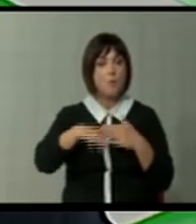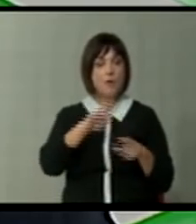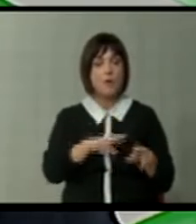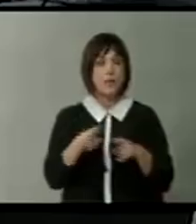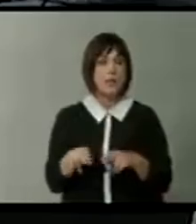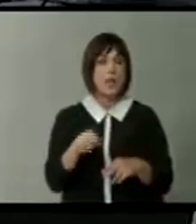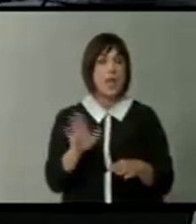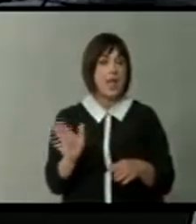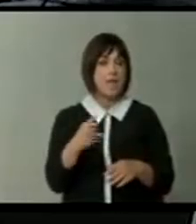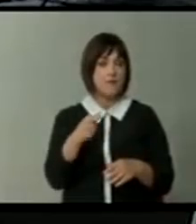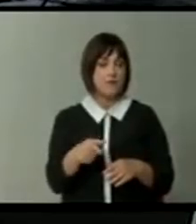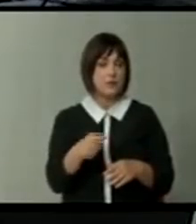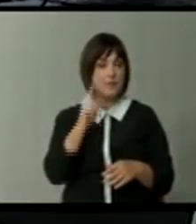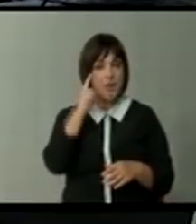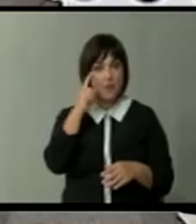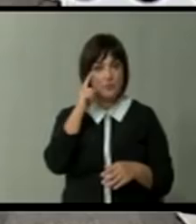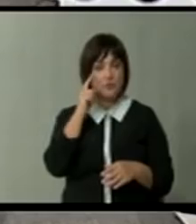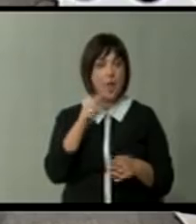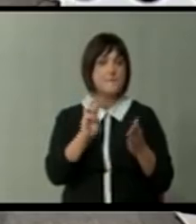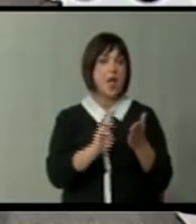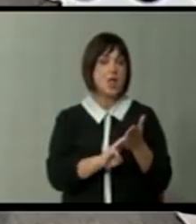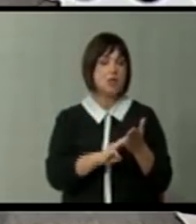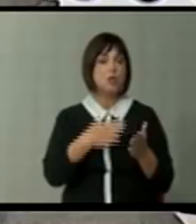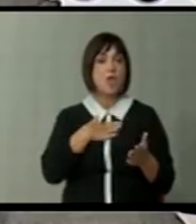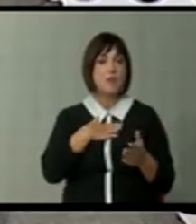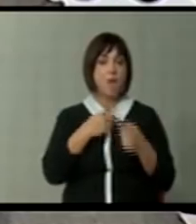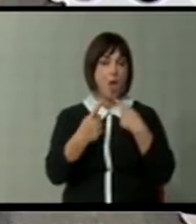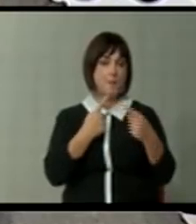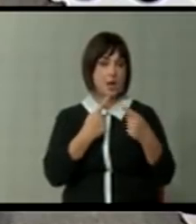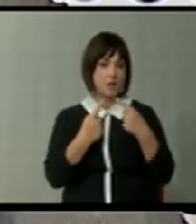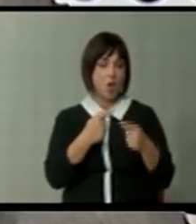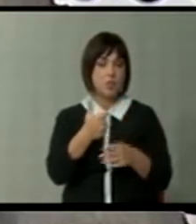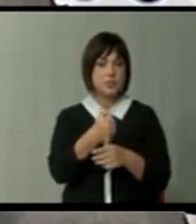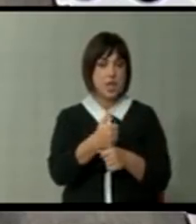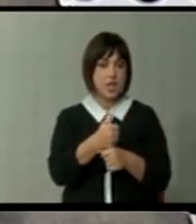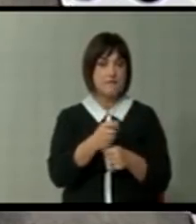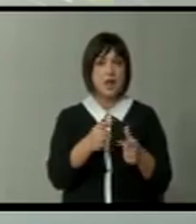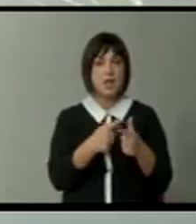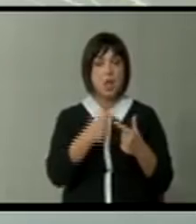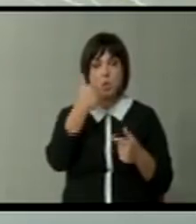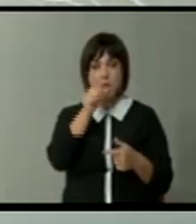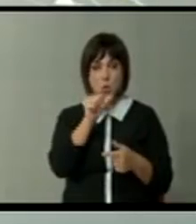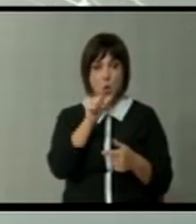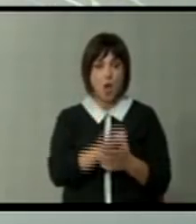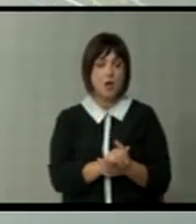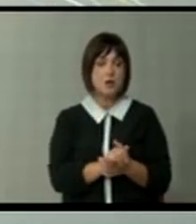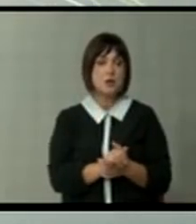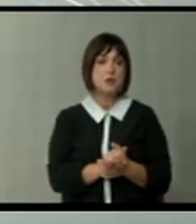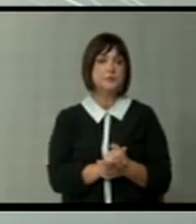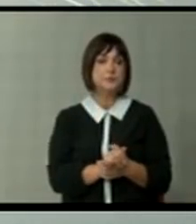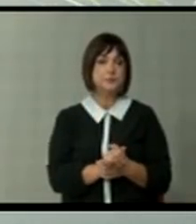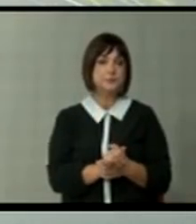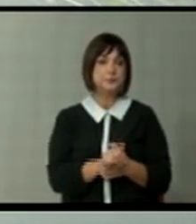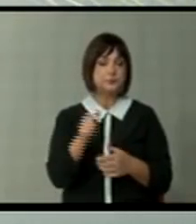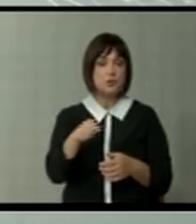Добро, но еве предпоставка Малчевски дека имаме преговори од декември или од јануари. Тоа